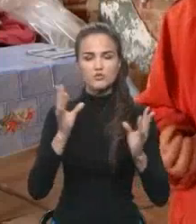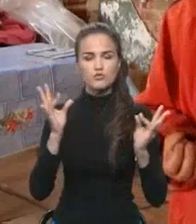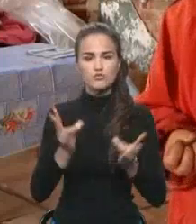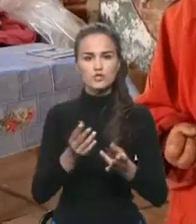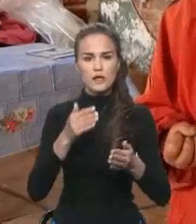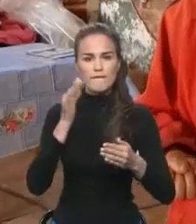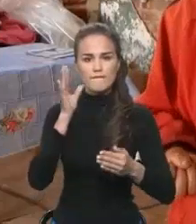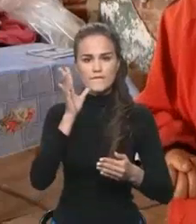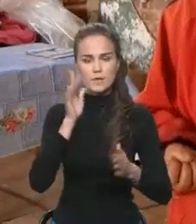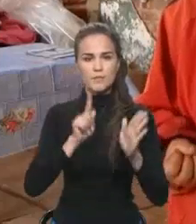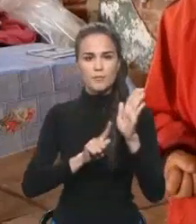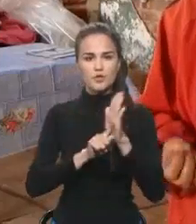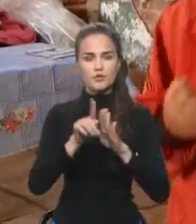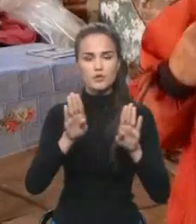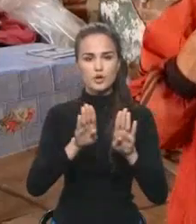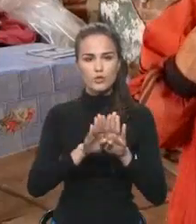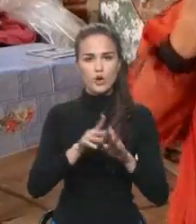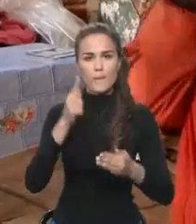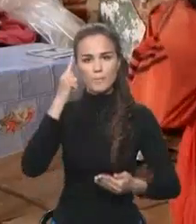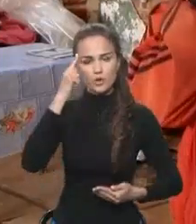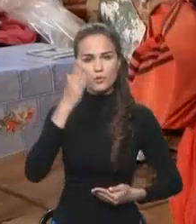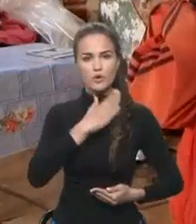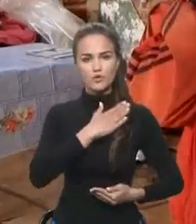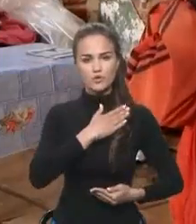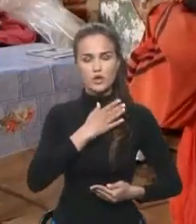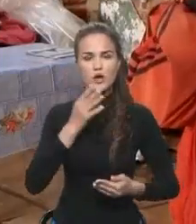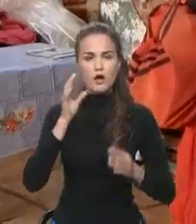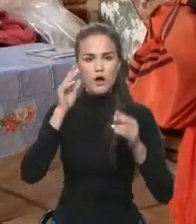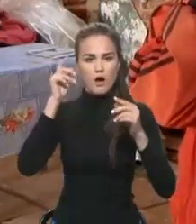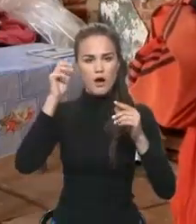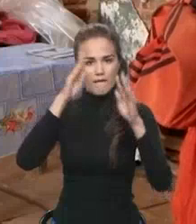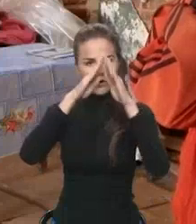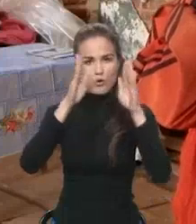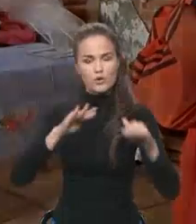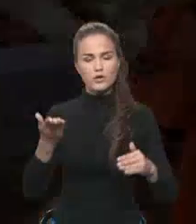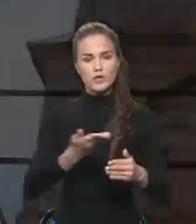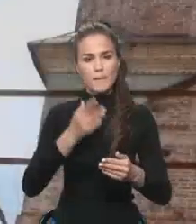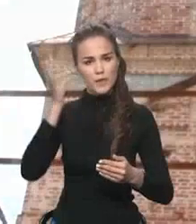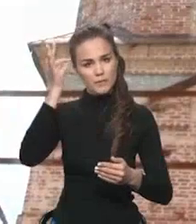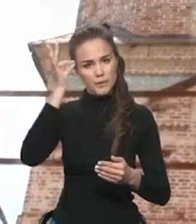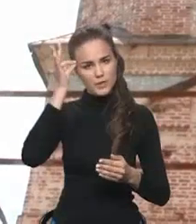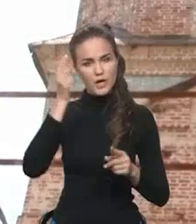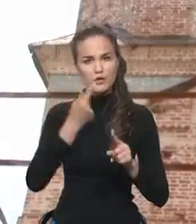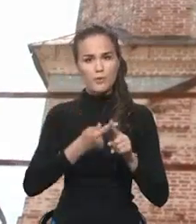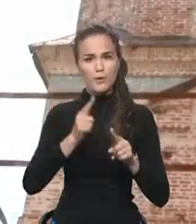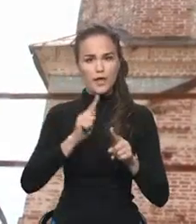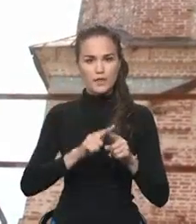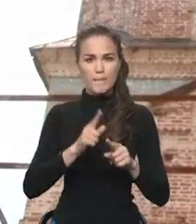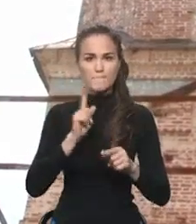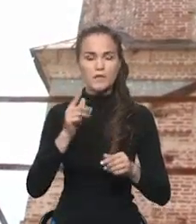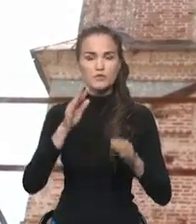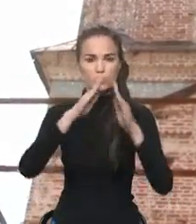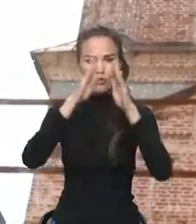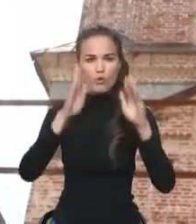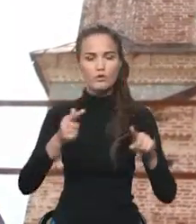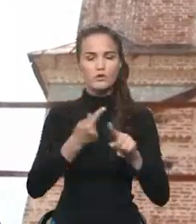время, пришло такое, подумать о душе А колокол нам напоминает об этом Потому что колокол, это